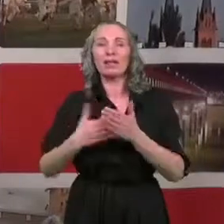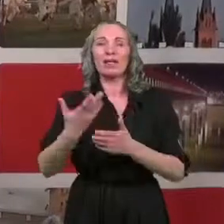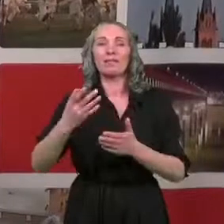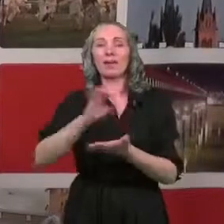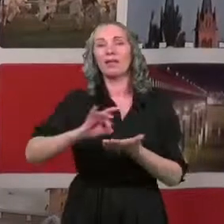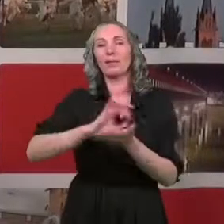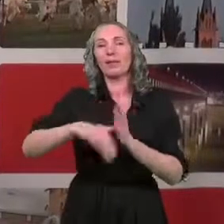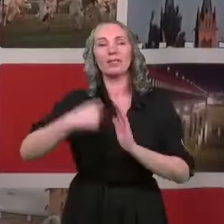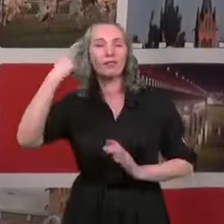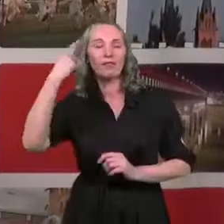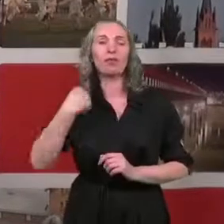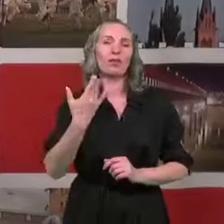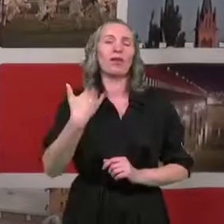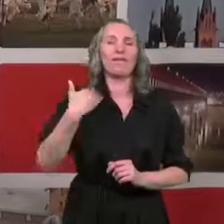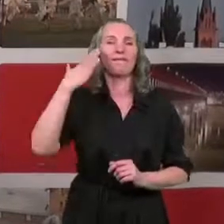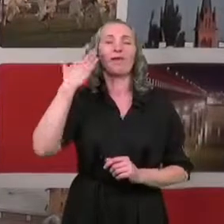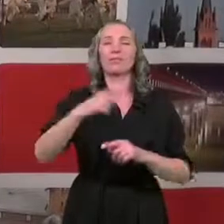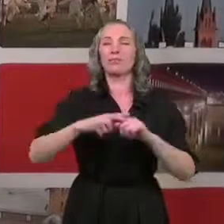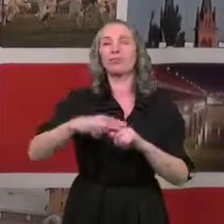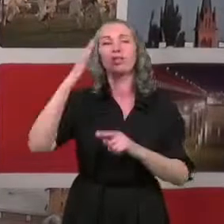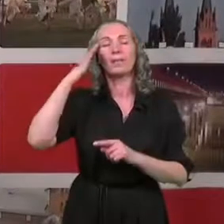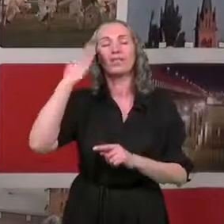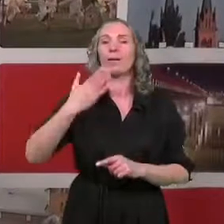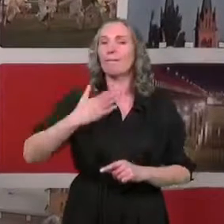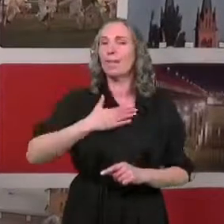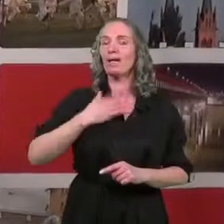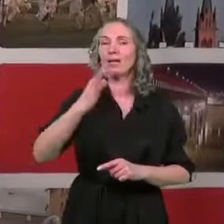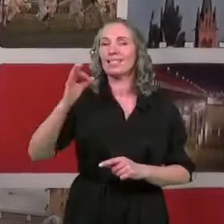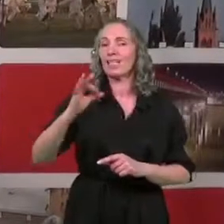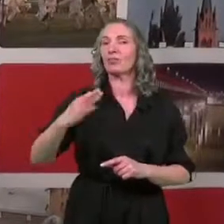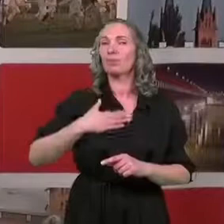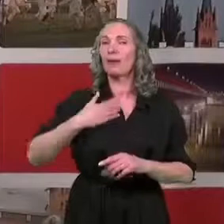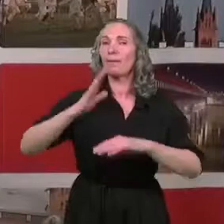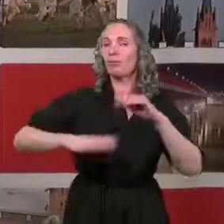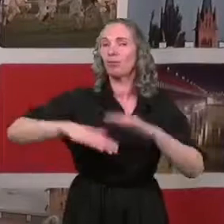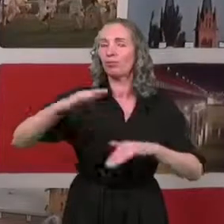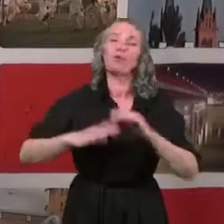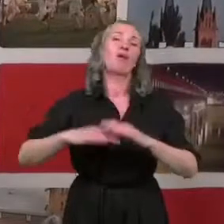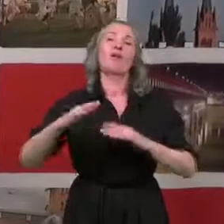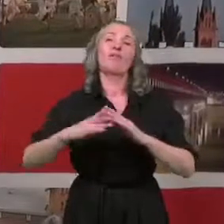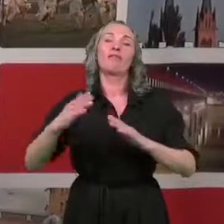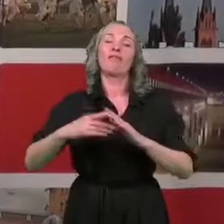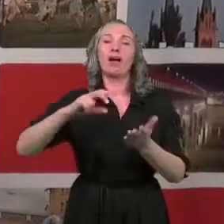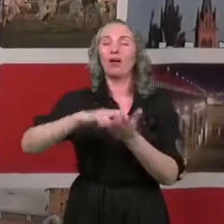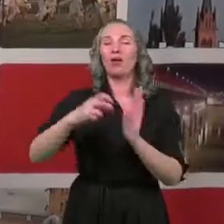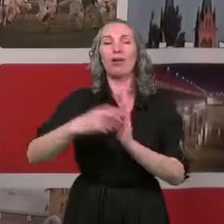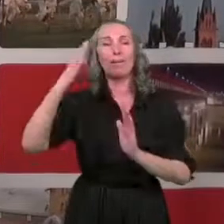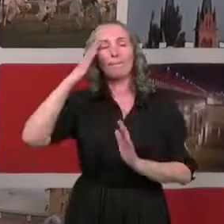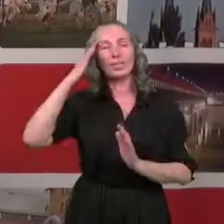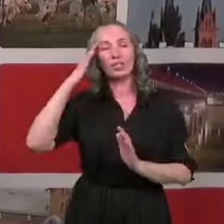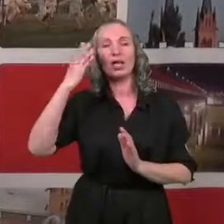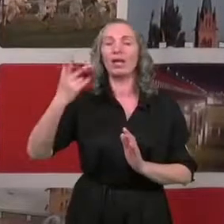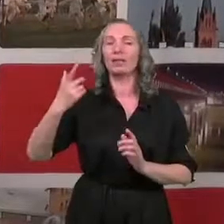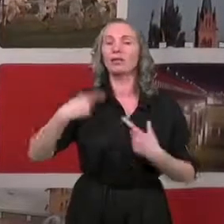Włocławek? O ile mi wiadomo, to spółdzielnie mieszkaniowe mają statutowe zapisy o budownictwie lokali mieszkalnych